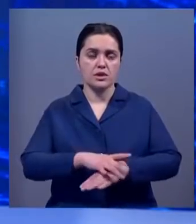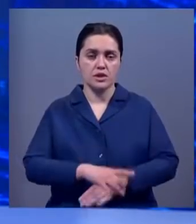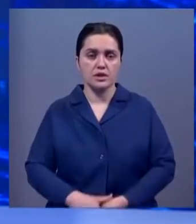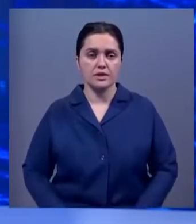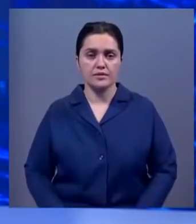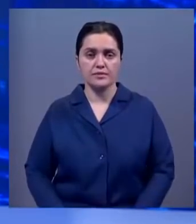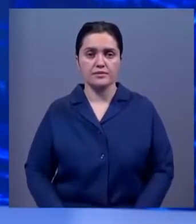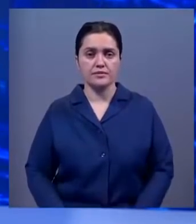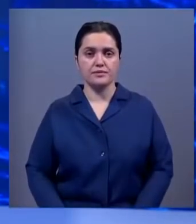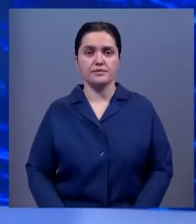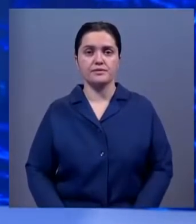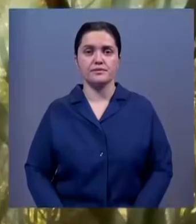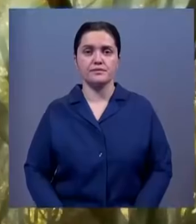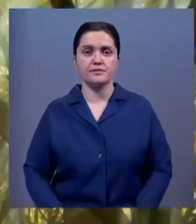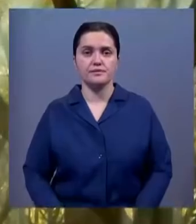Беркенов.